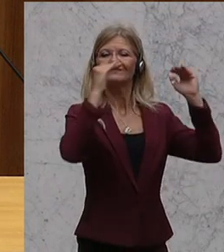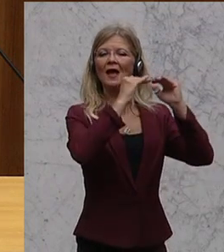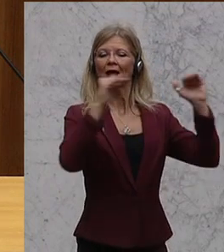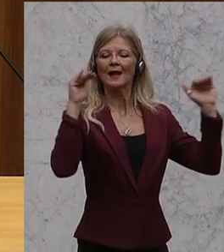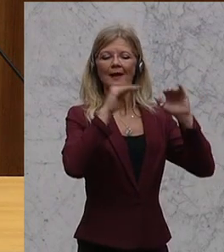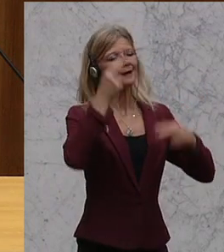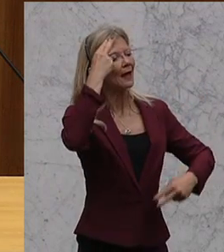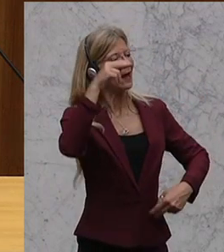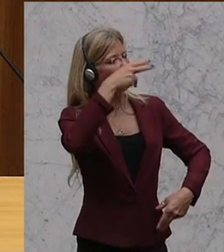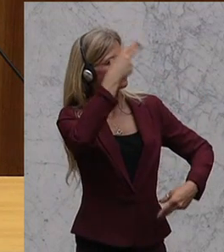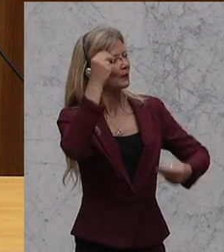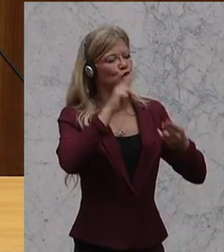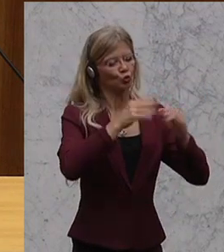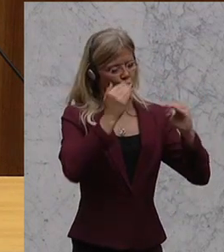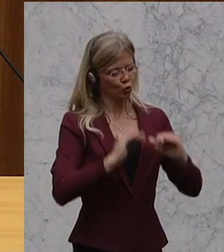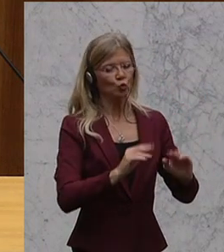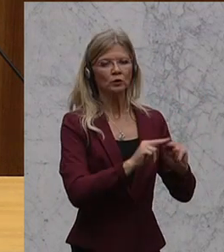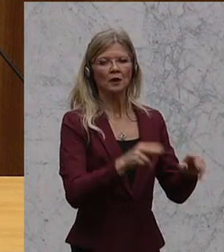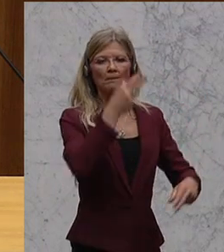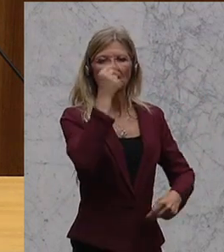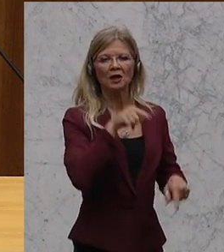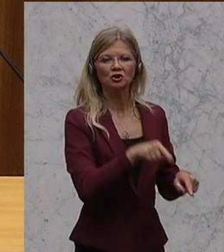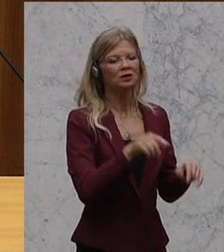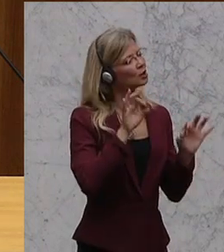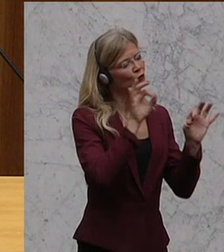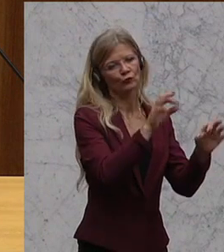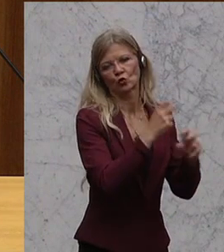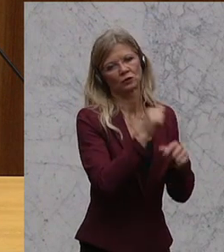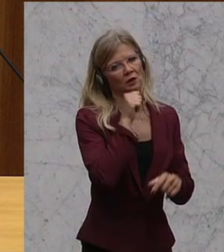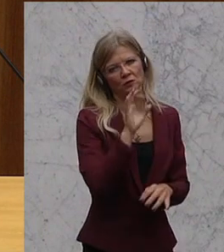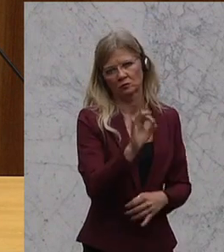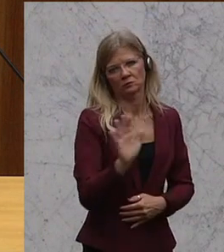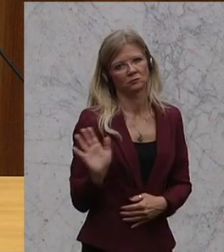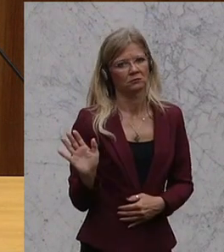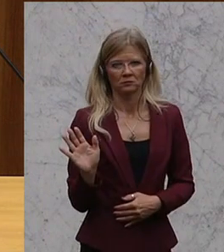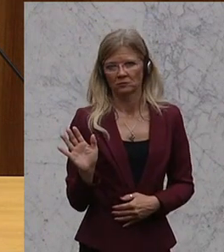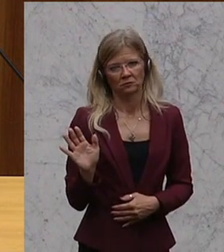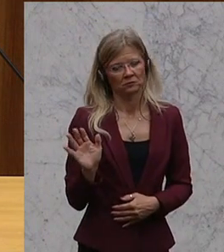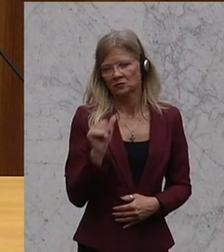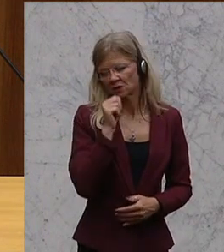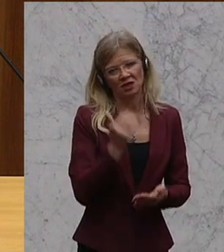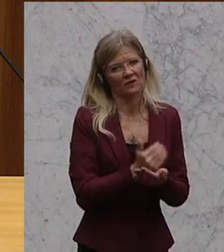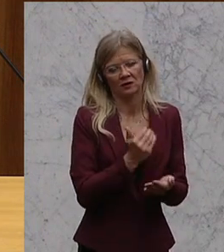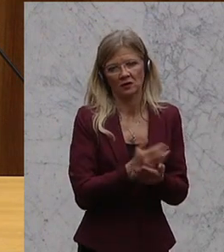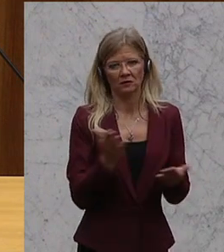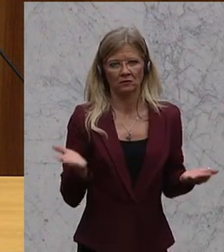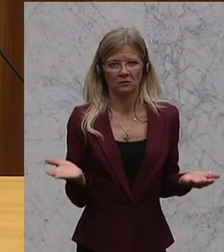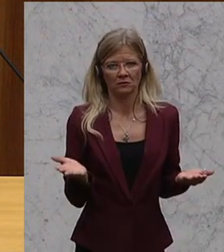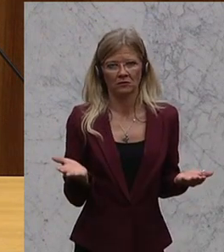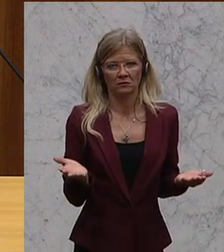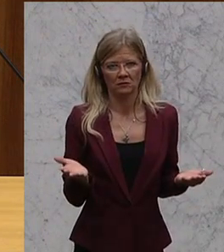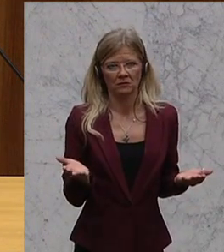zimmern und das hat sich dieses Land nicht verdient. Wie eine Partei und wie ein